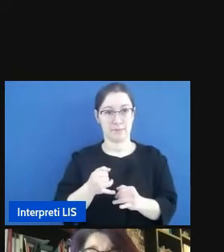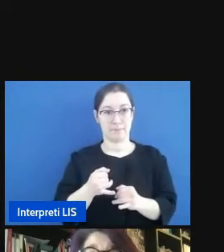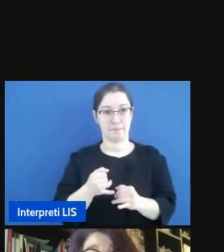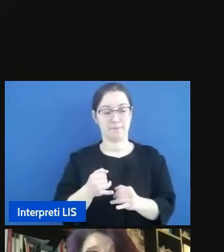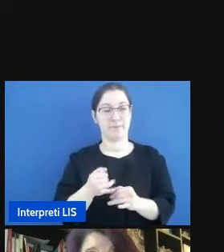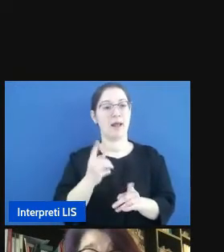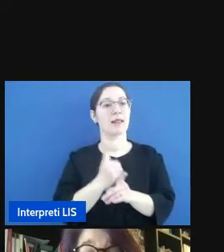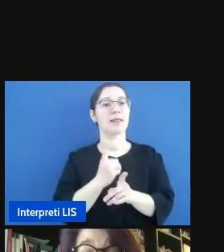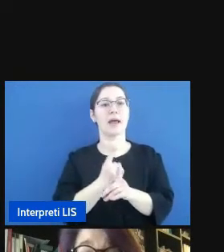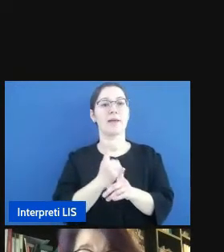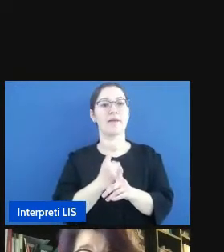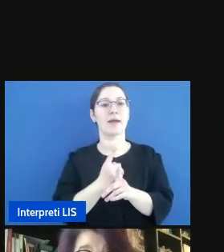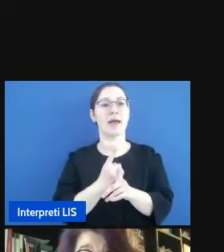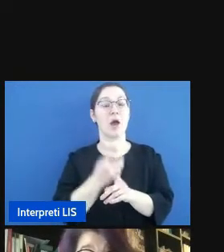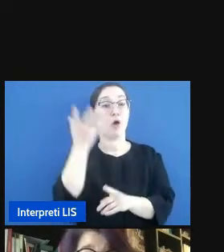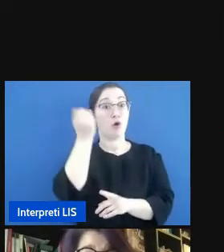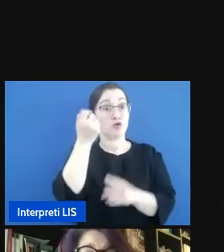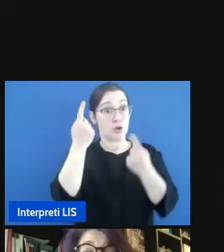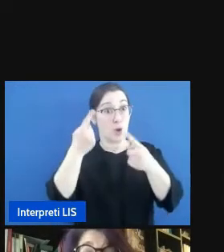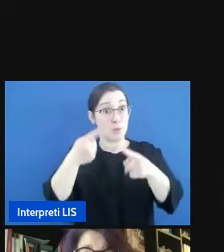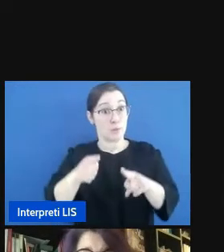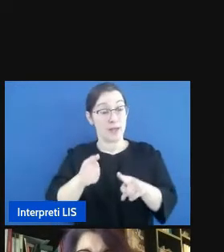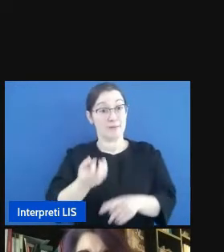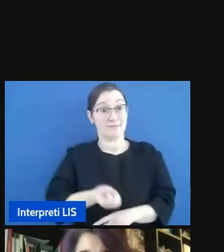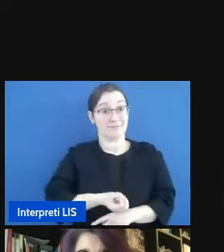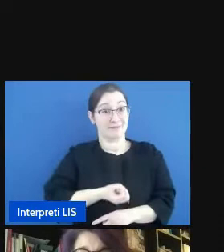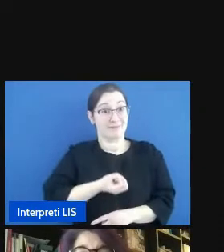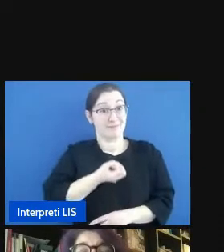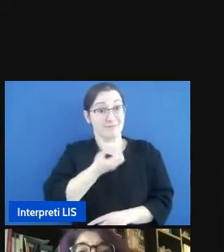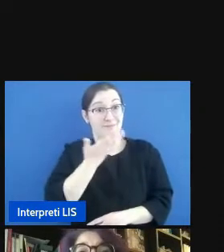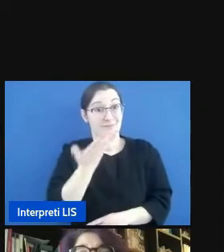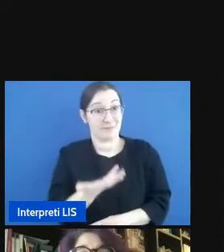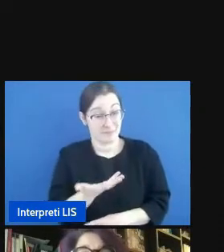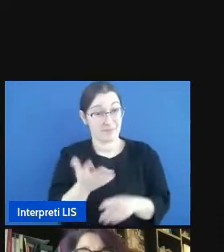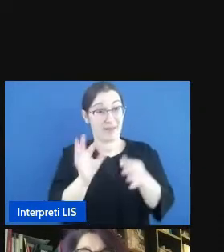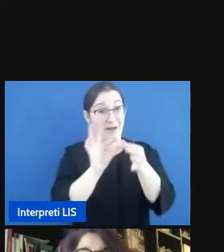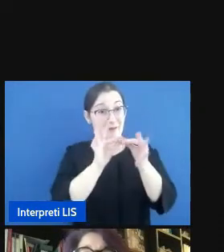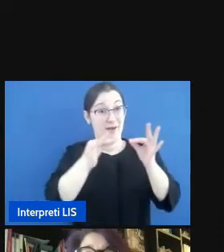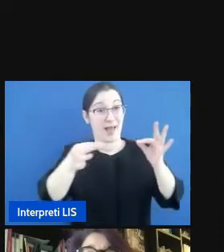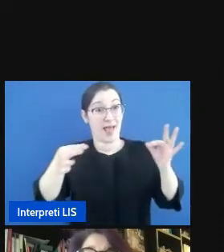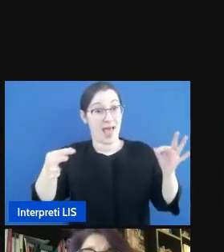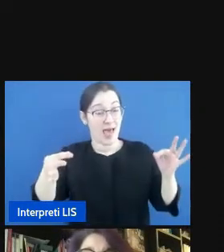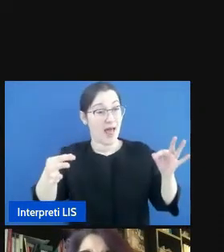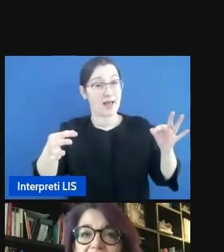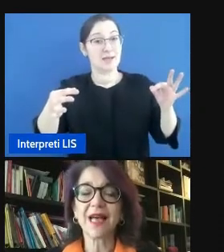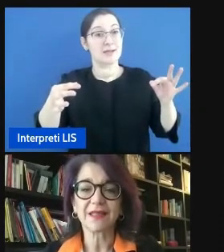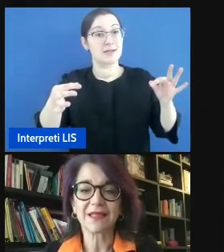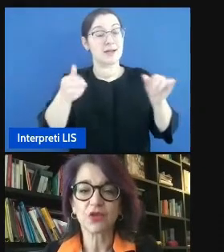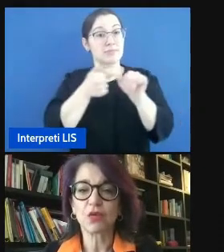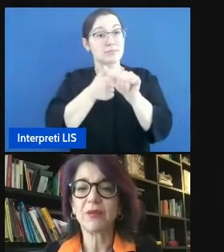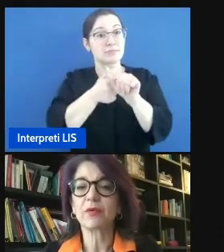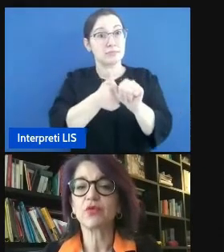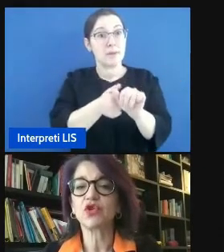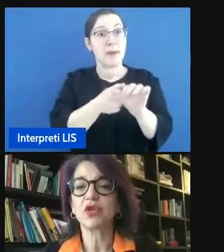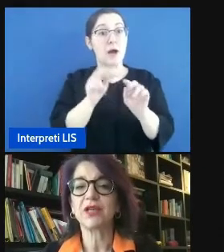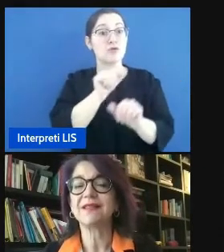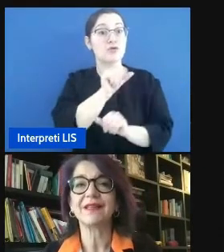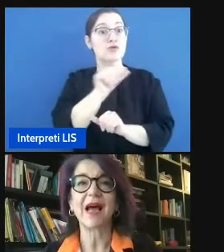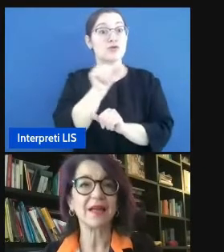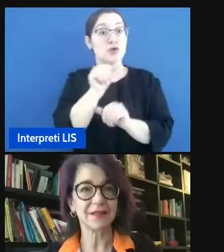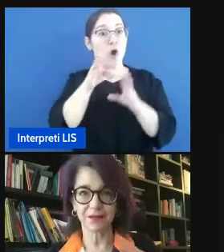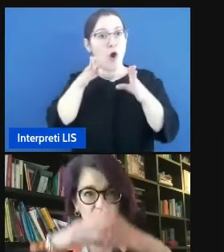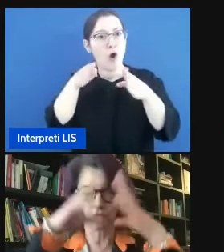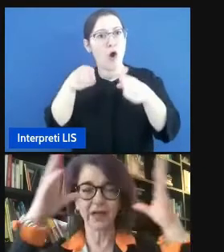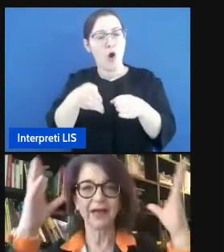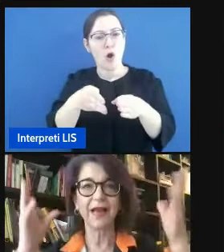bisogna ampliare il concetto di produzioni letterate, ma a questo punto non focalizzarsi sulle produzioni